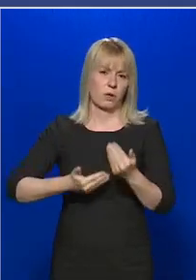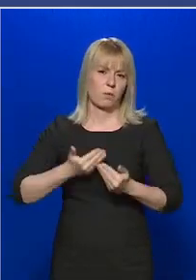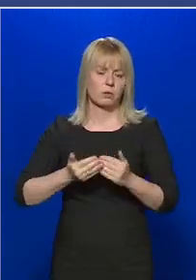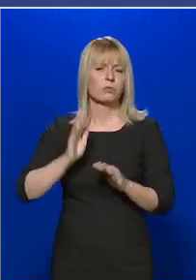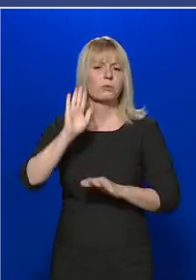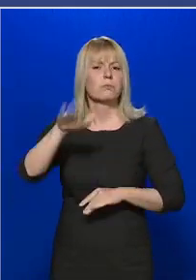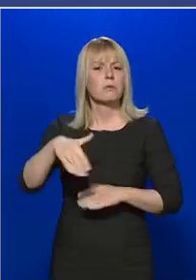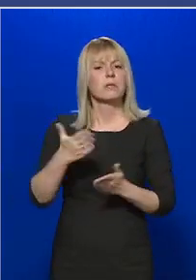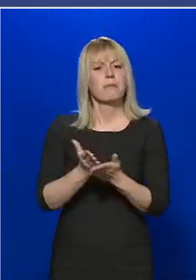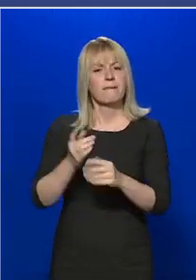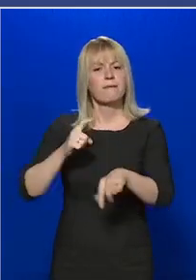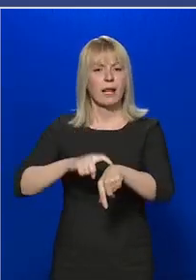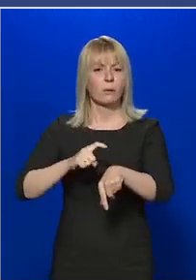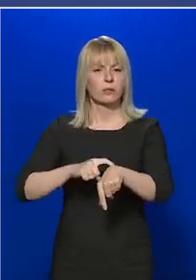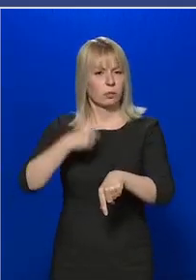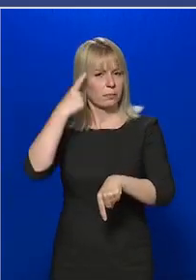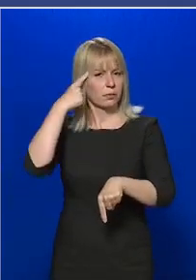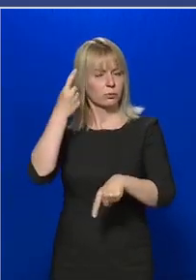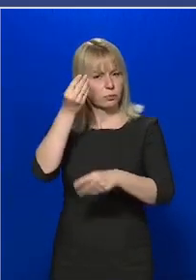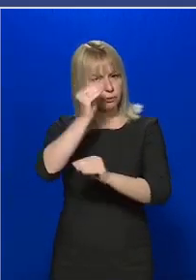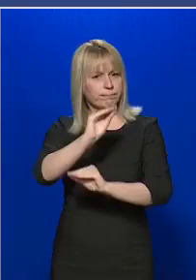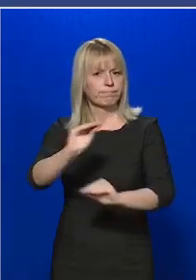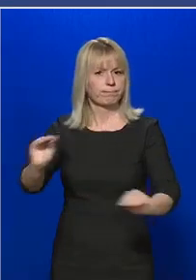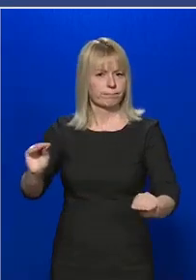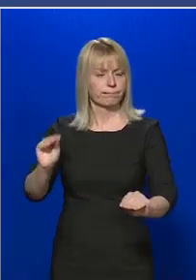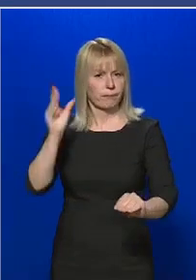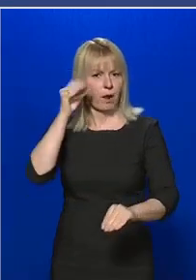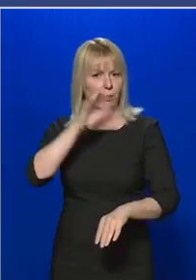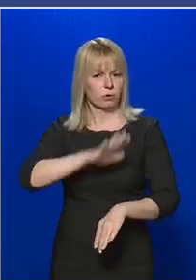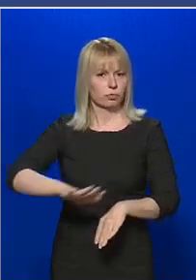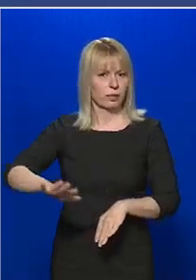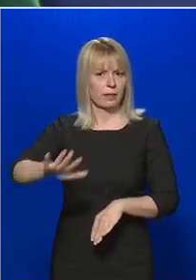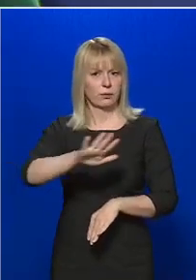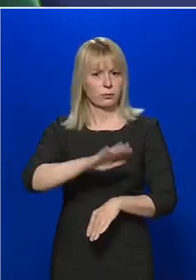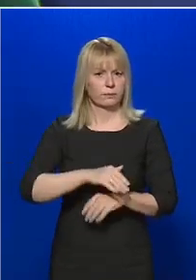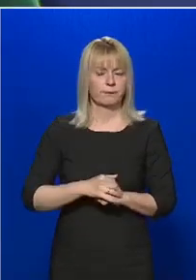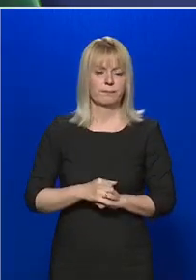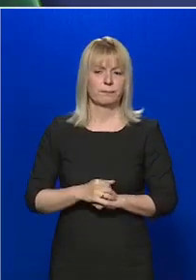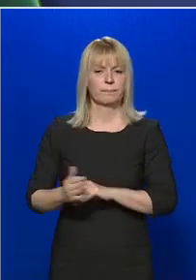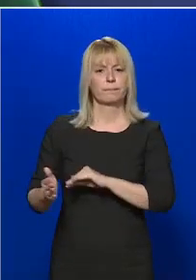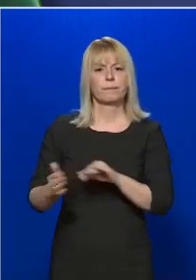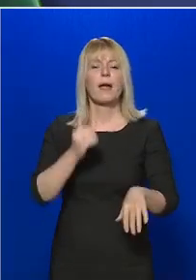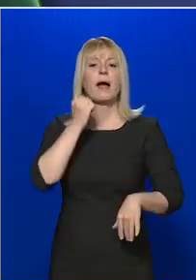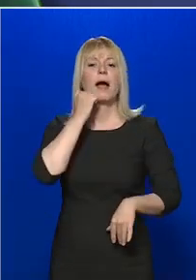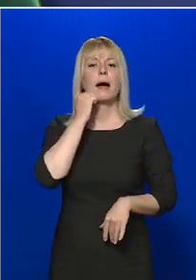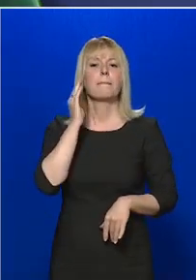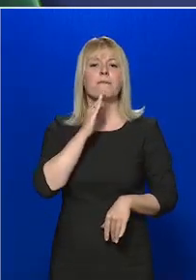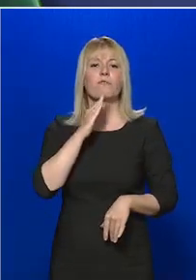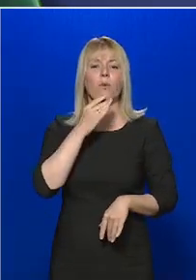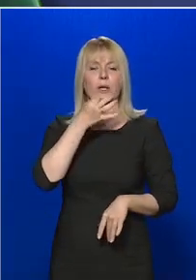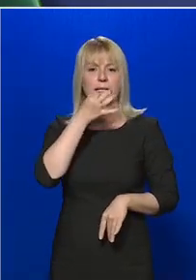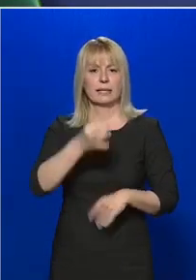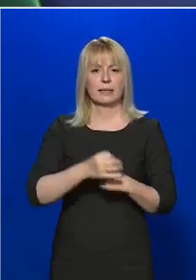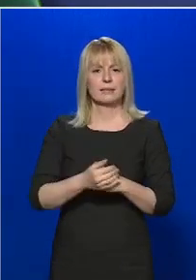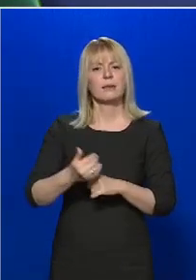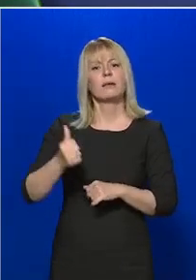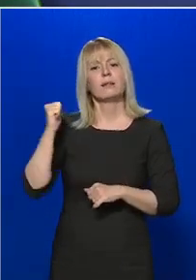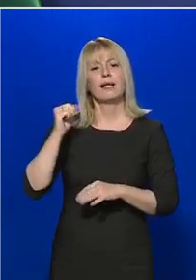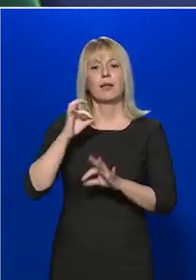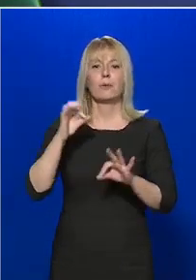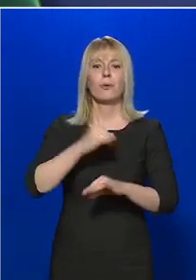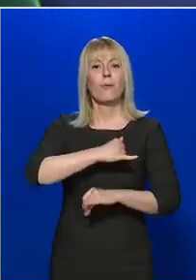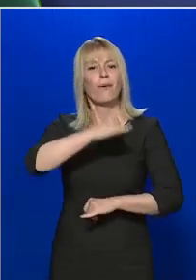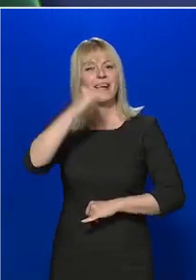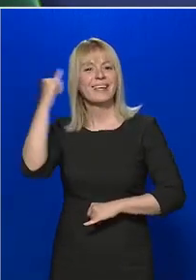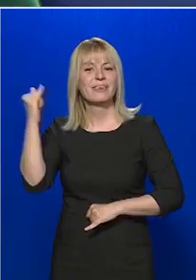majd megfelelő időben tudjuk a lakosságot tájékoztatni erről. Az M4 kérdezi, a tegnapi jó időben a Margit-szigeten